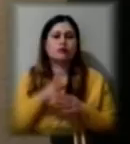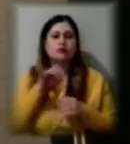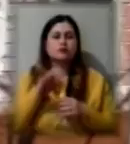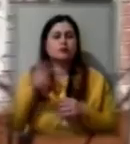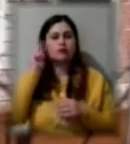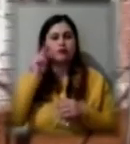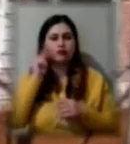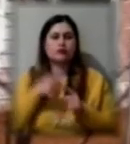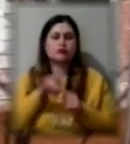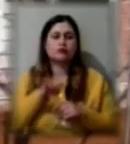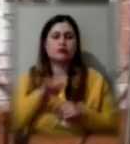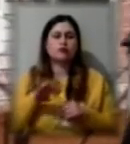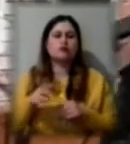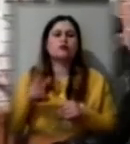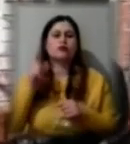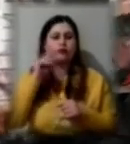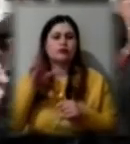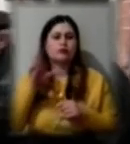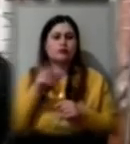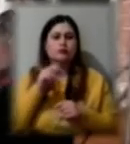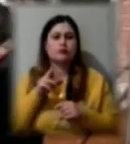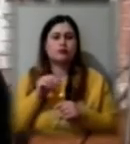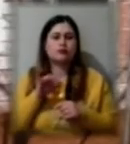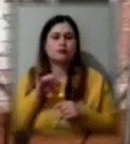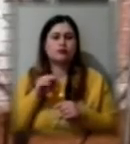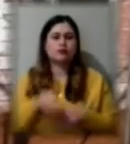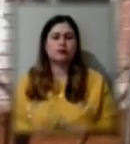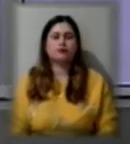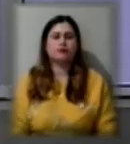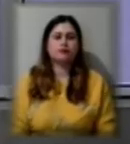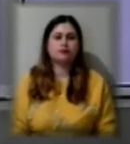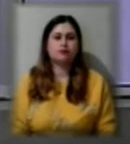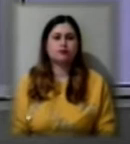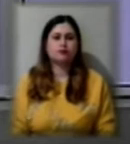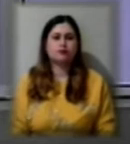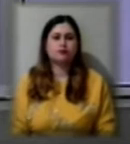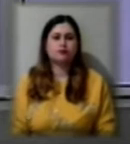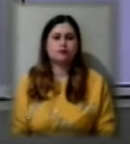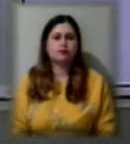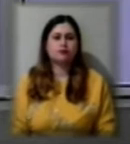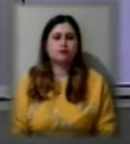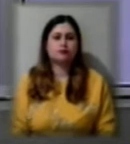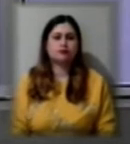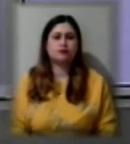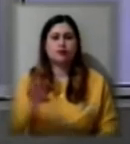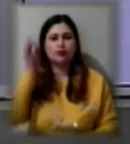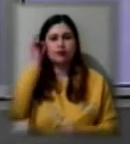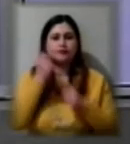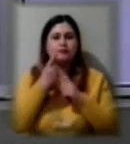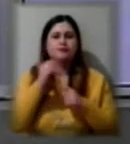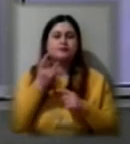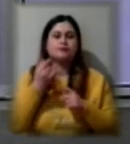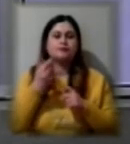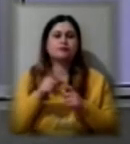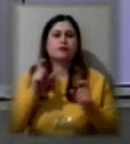засвоїли програму. Ксенія Сіліна, Влад Купрєєв, новини на Суспільному, Херсон. Нагадаю, 11 березня в засіданні Кабміну